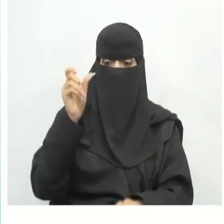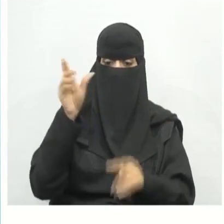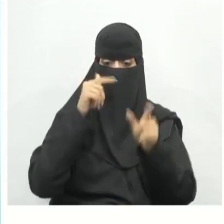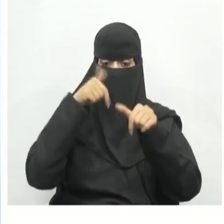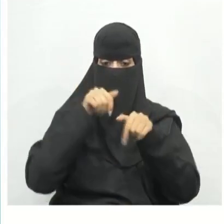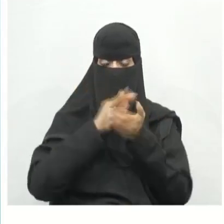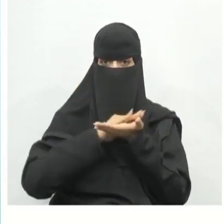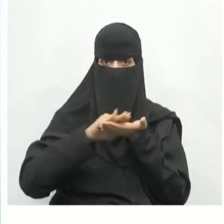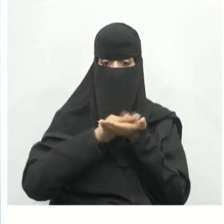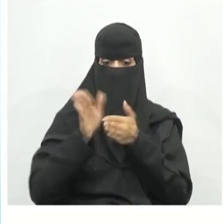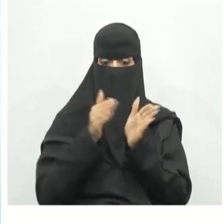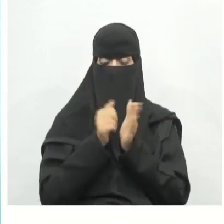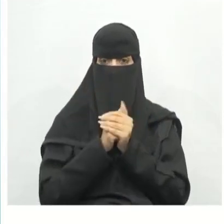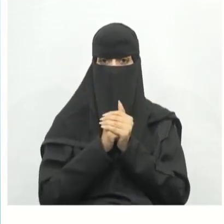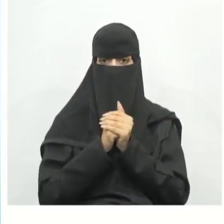المستوى